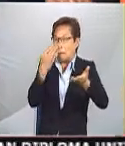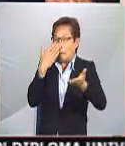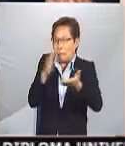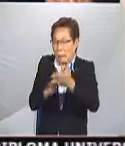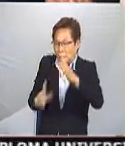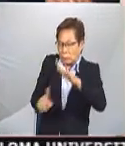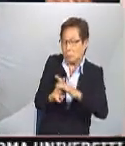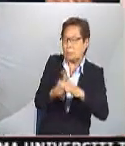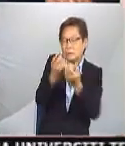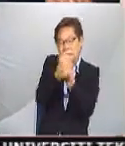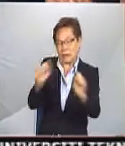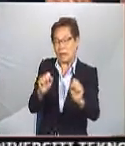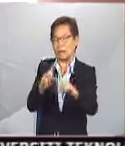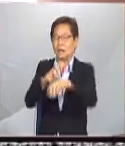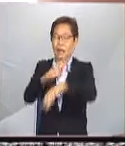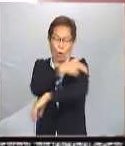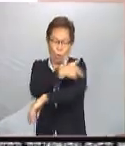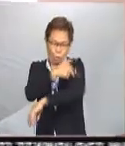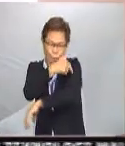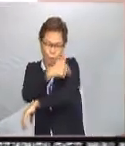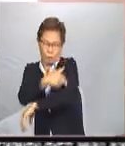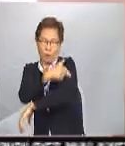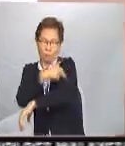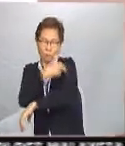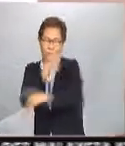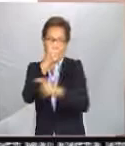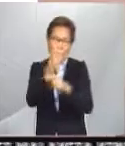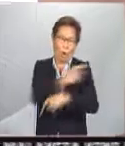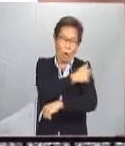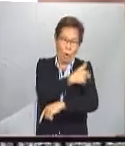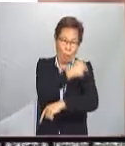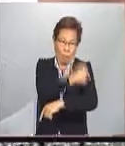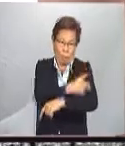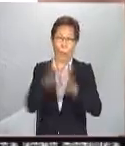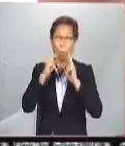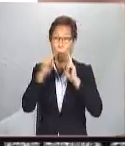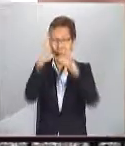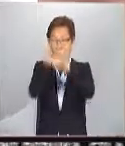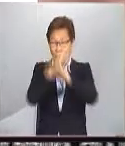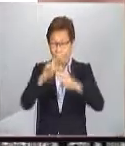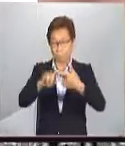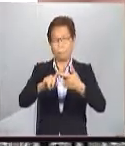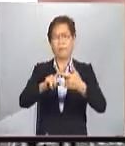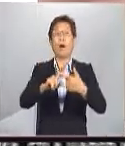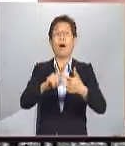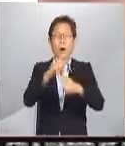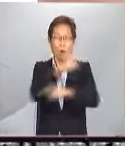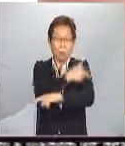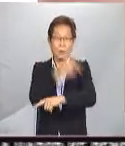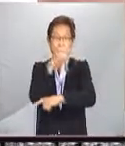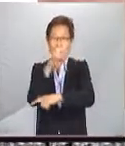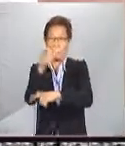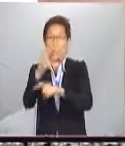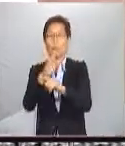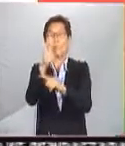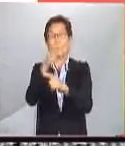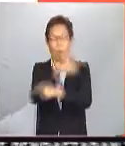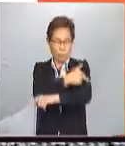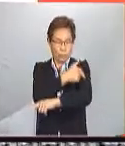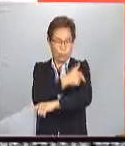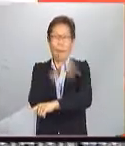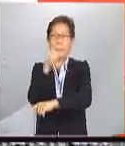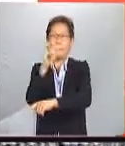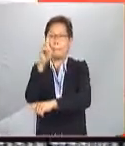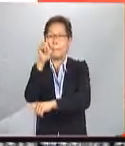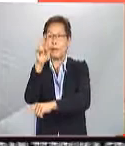COVID-19 di hospital-hospital yang ditetapkan iaitu Hospital Umum Sarawak, Hospital Sibu, Hospital Bintulu dan Hospital